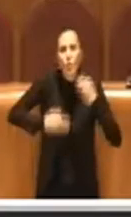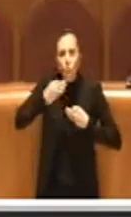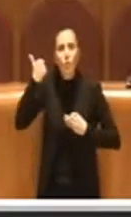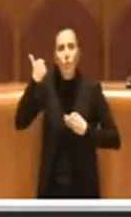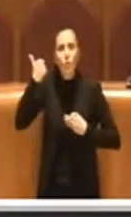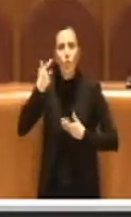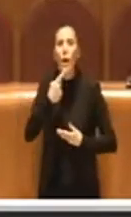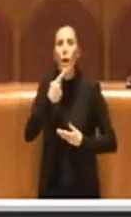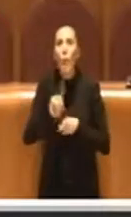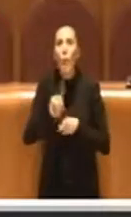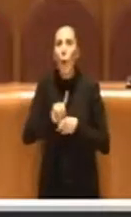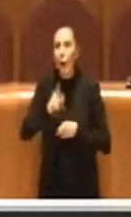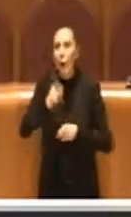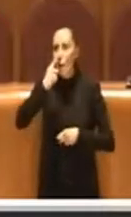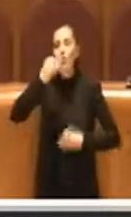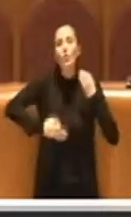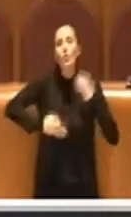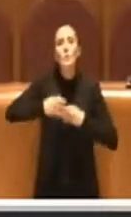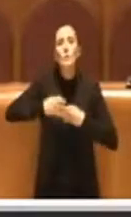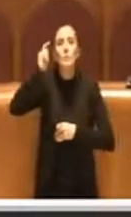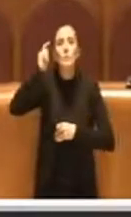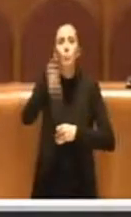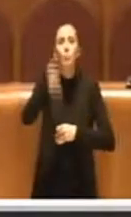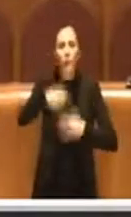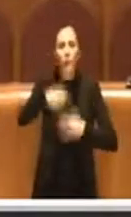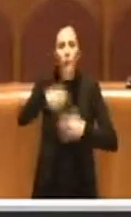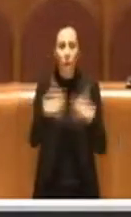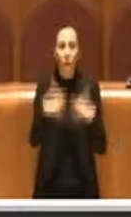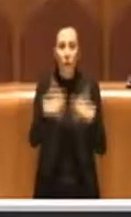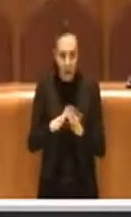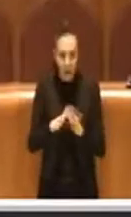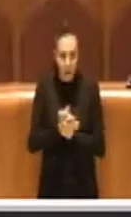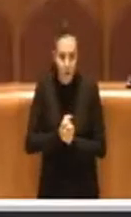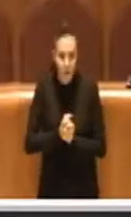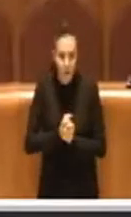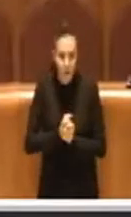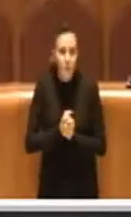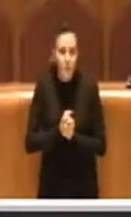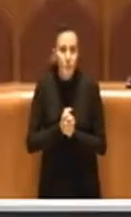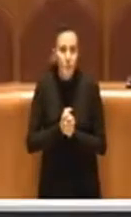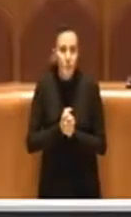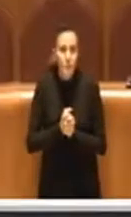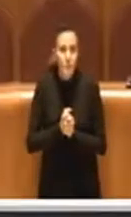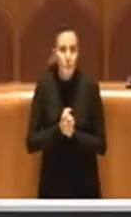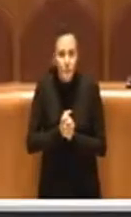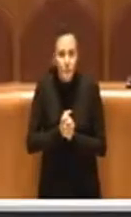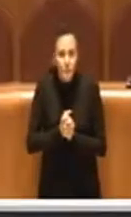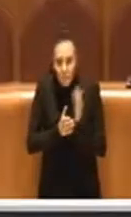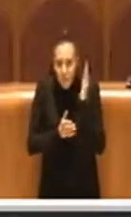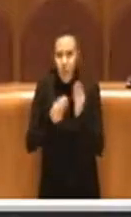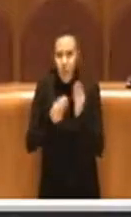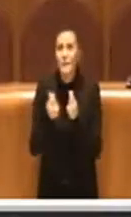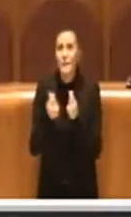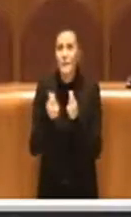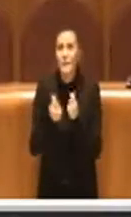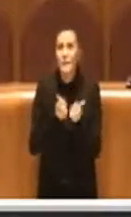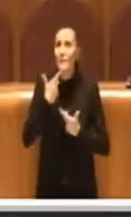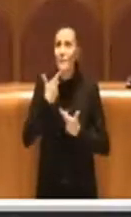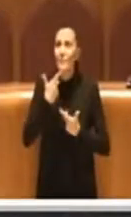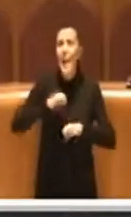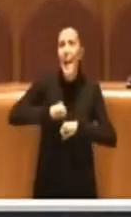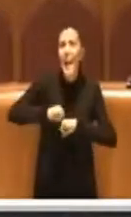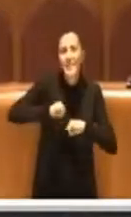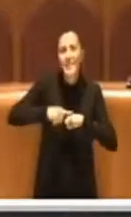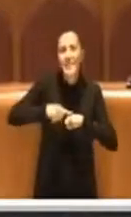ritengo che non ci siano dei ritardi di sorta. Per carità, nelle amministrazioni